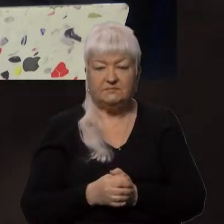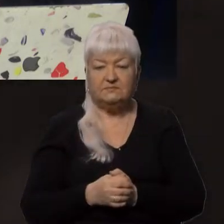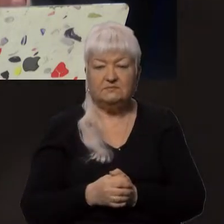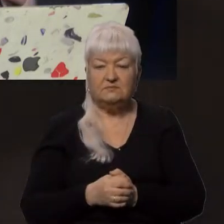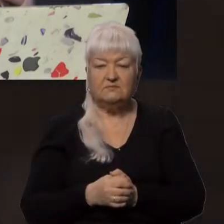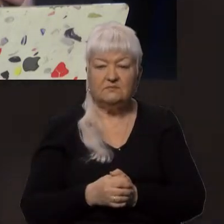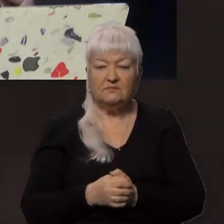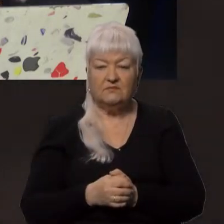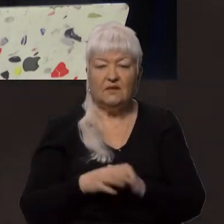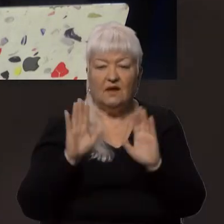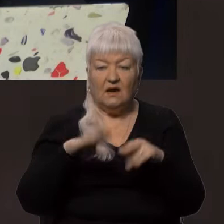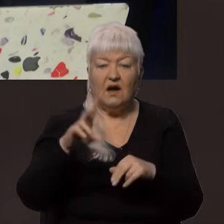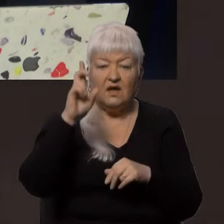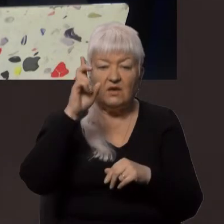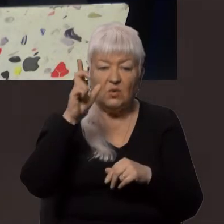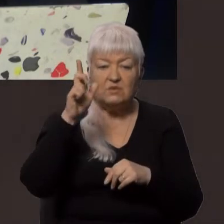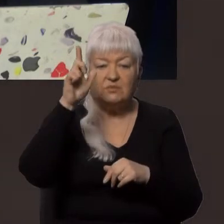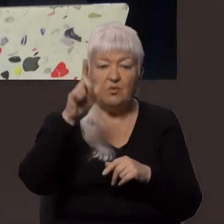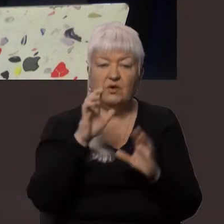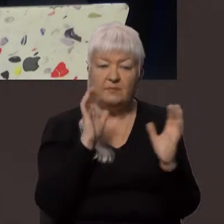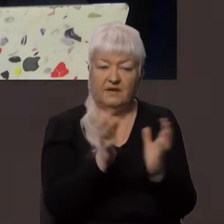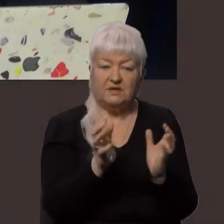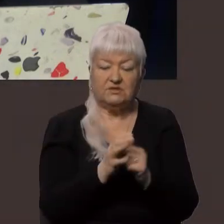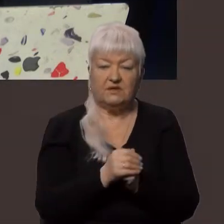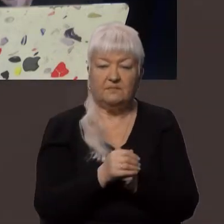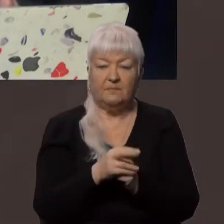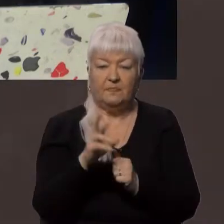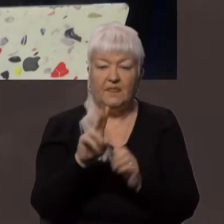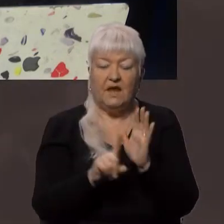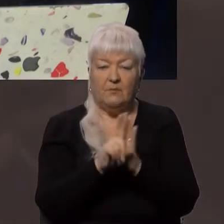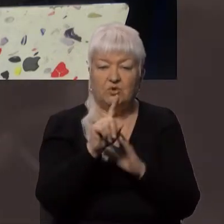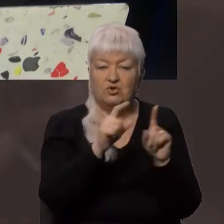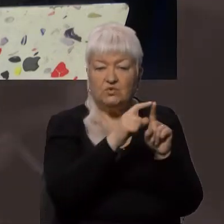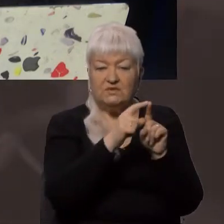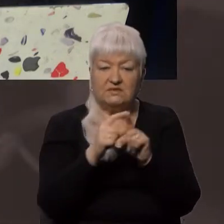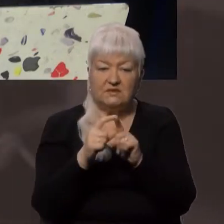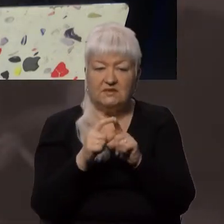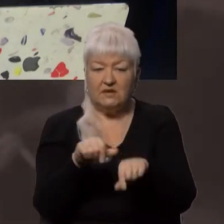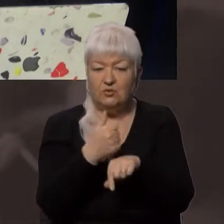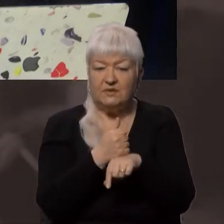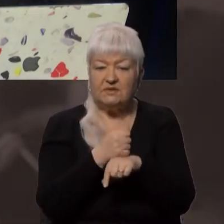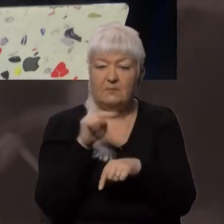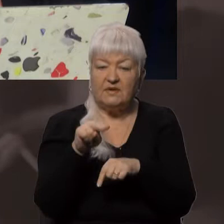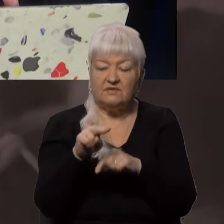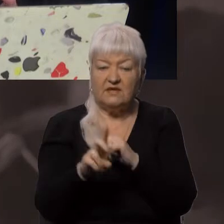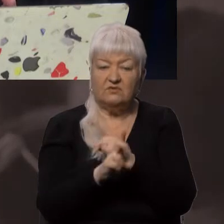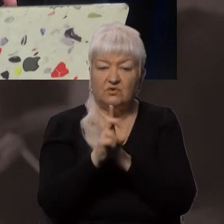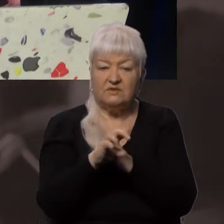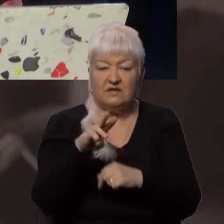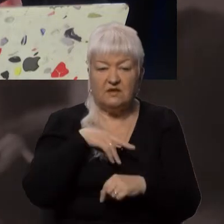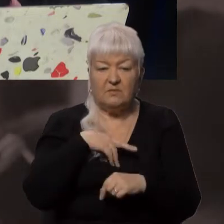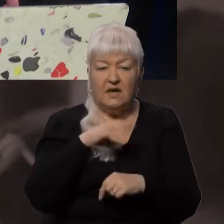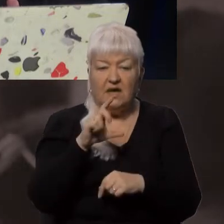Хай Господь береже! Я почну з цитати представителя Православної Церкви в Україні, блаженнішого митрополита